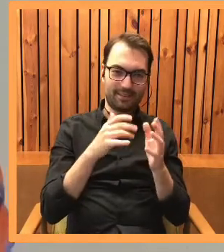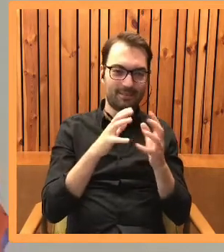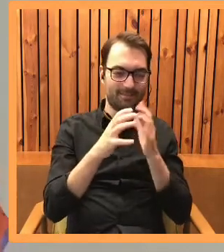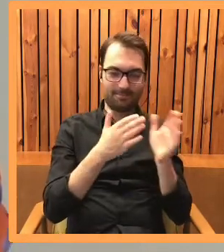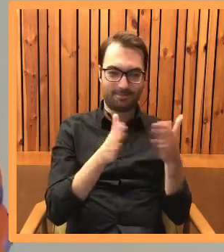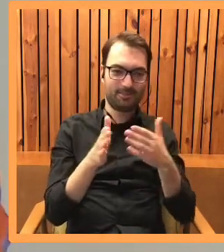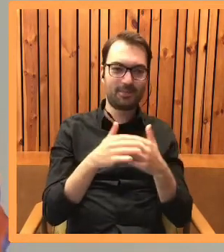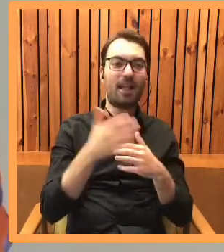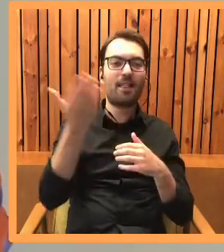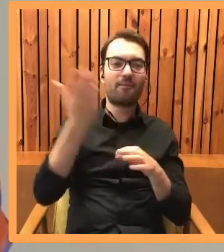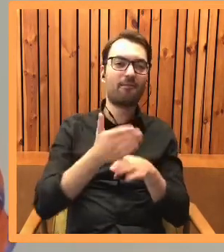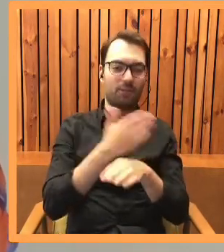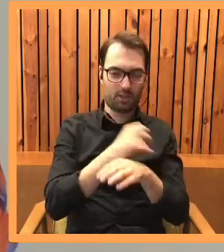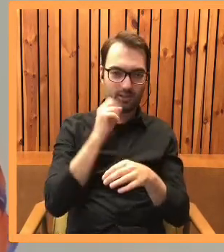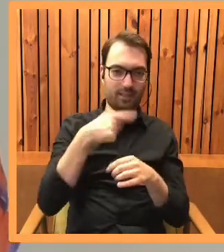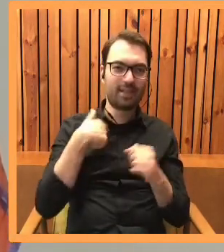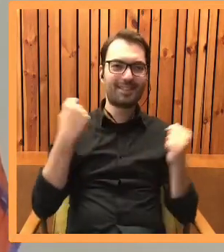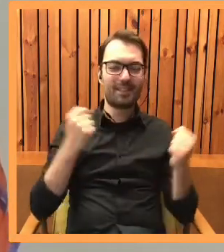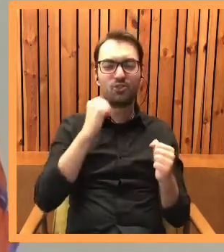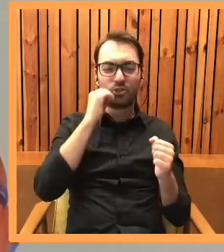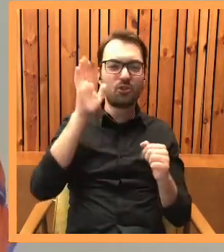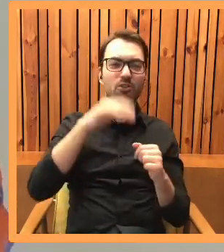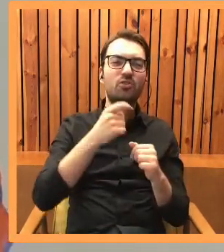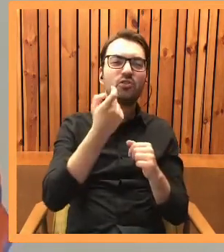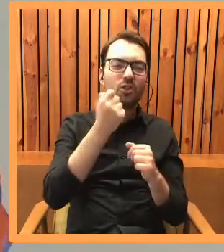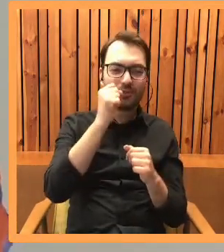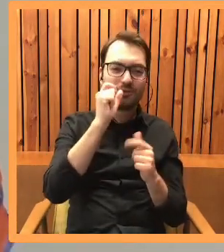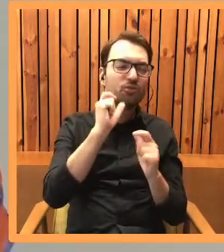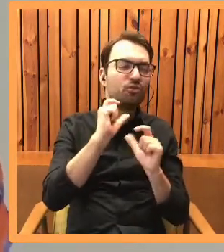Ale wcześniej tak, starałam się każdego dnia coś napisać,